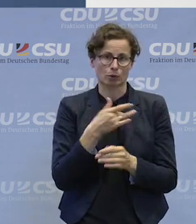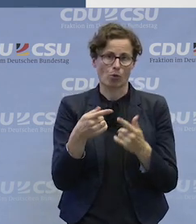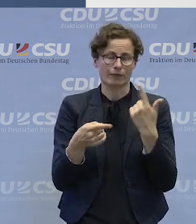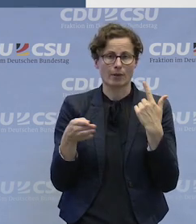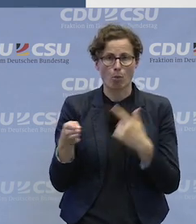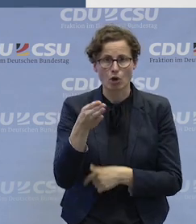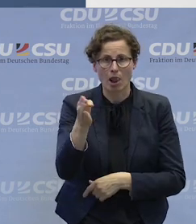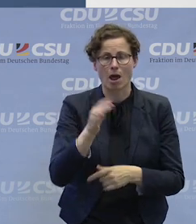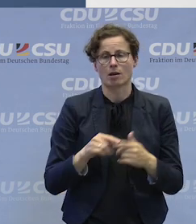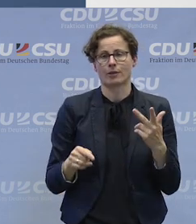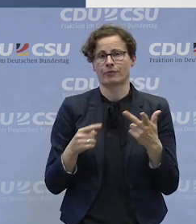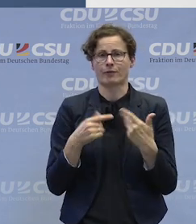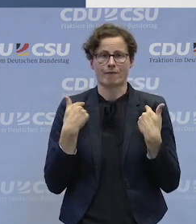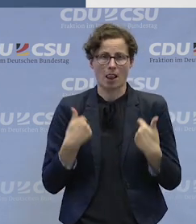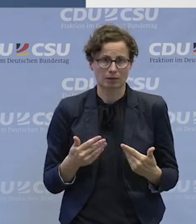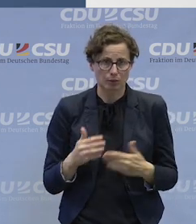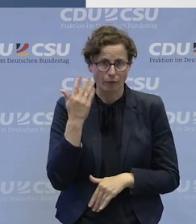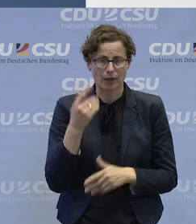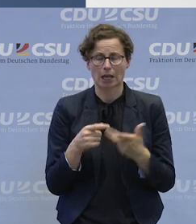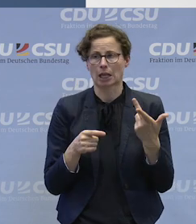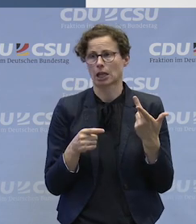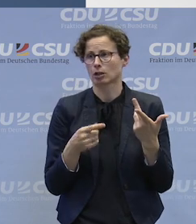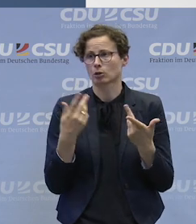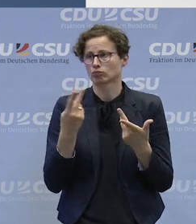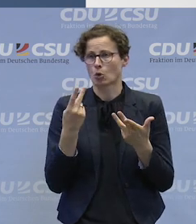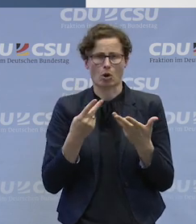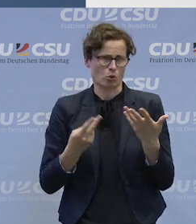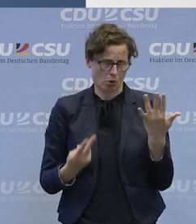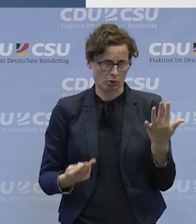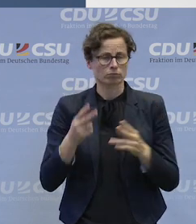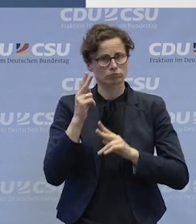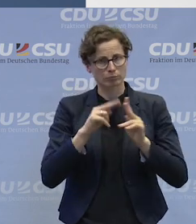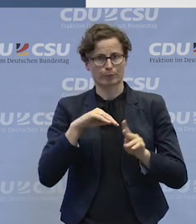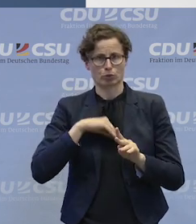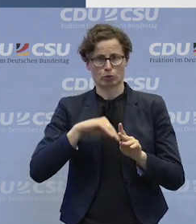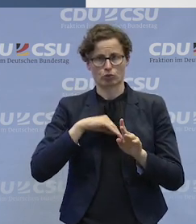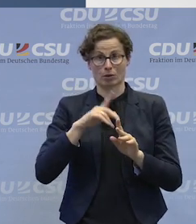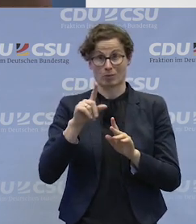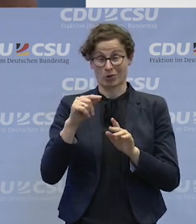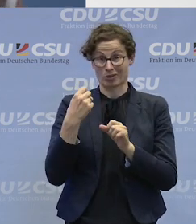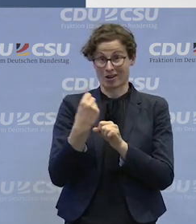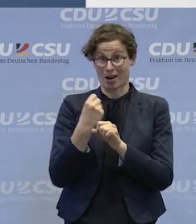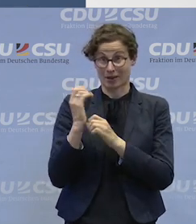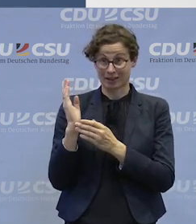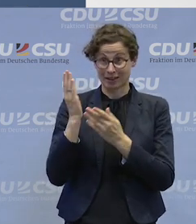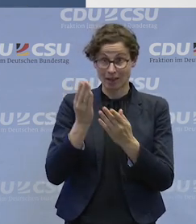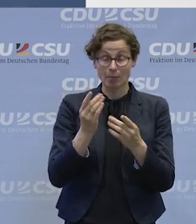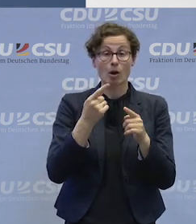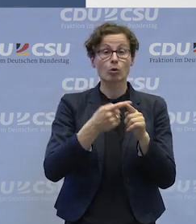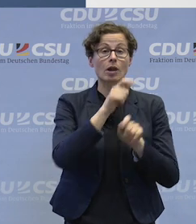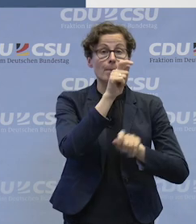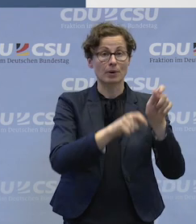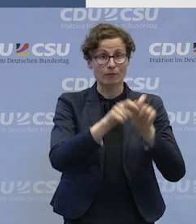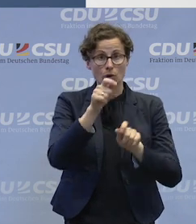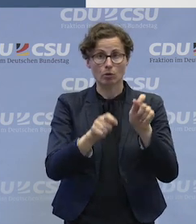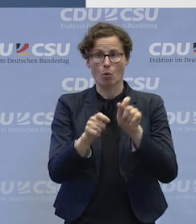Borderline erkrankt sind, Verhaltensauffälligkeiten zeigen oder, oder, oder. da sind die Arbeitgeber genauso wie die normale Bevölkerung.